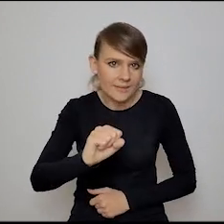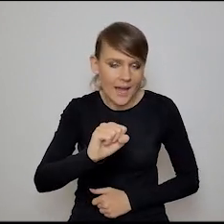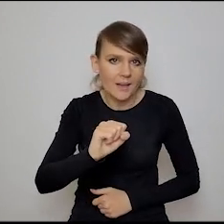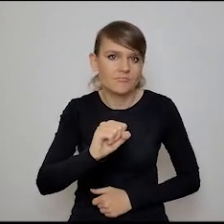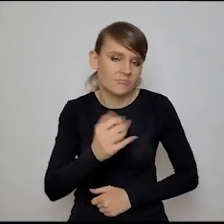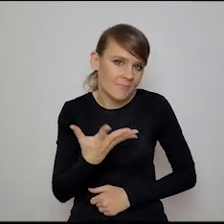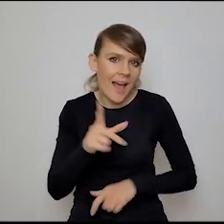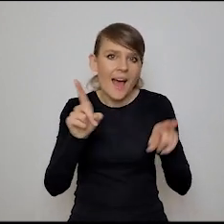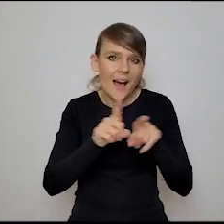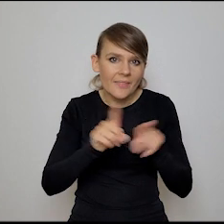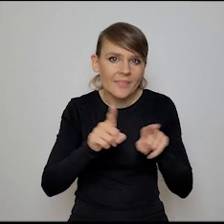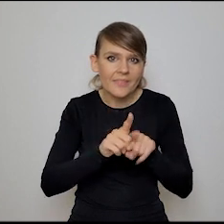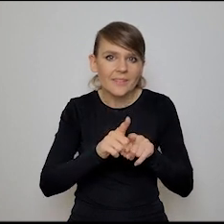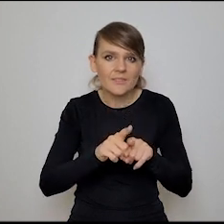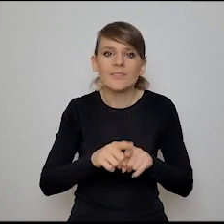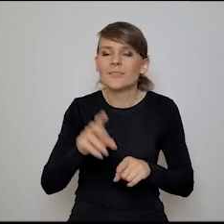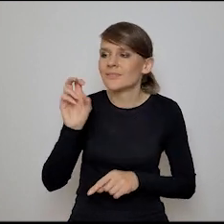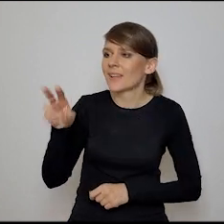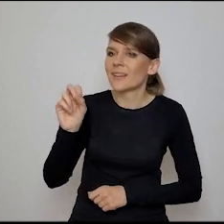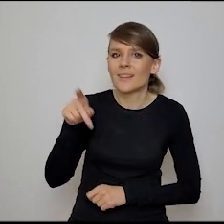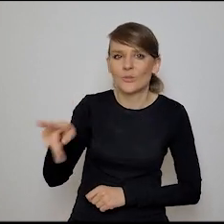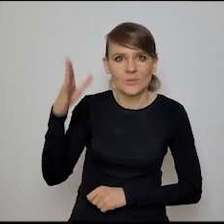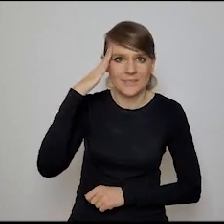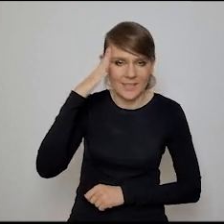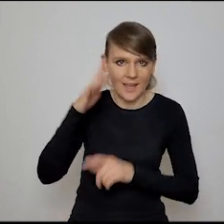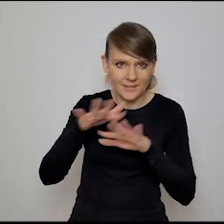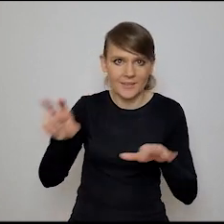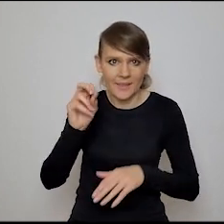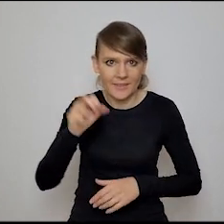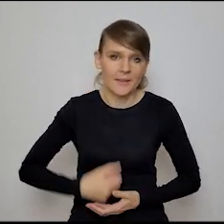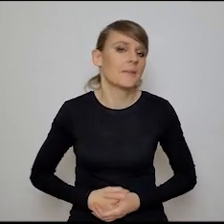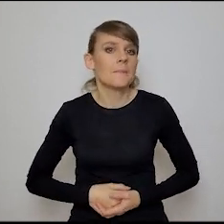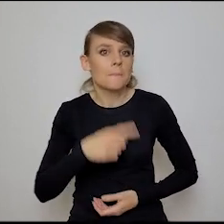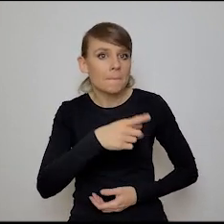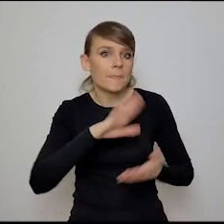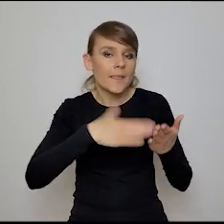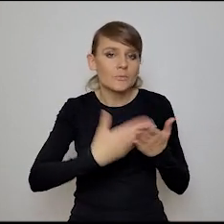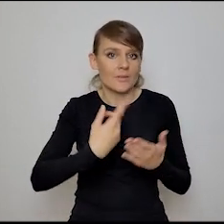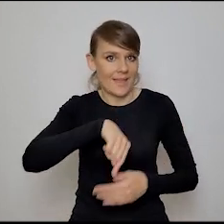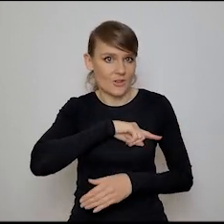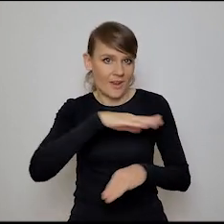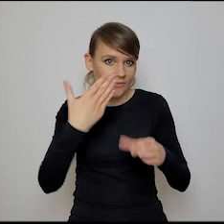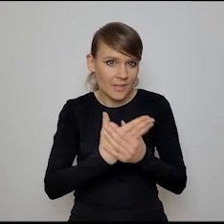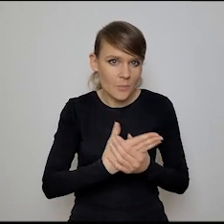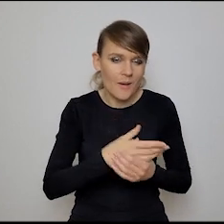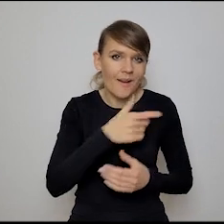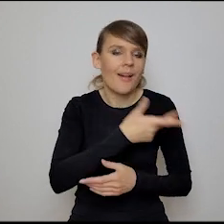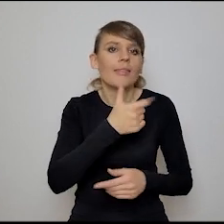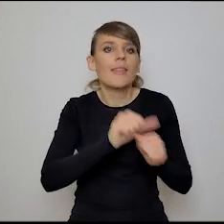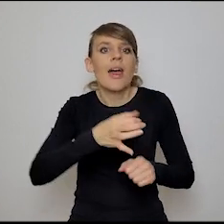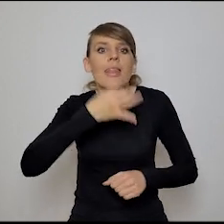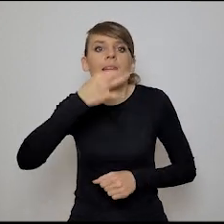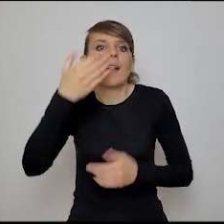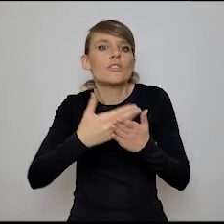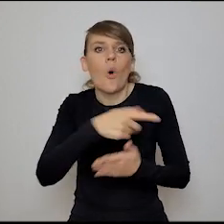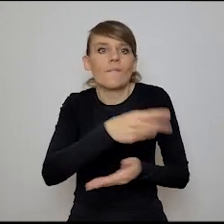Patagonia, ale też pojawia się mnóstwo... Dla Kleinberów, tak, znana. Tak, że nasza firma nie jest coraz lepsza dlatego, że